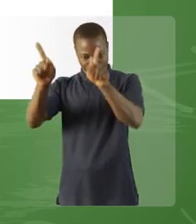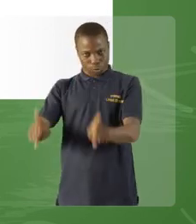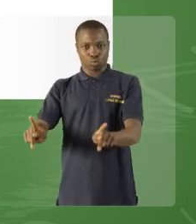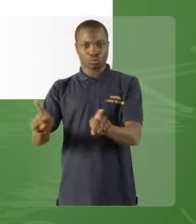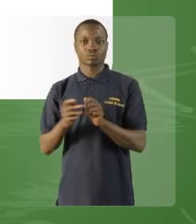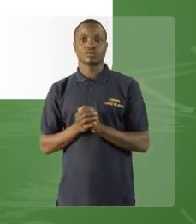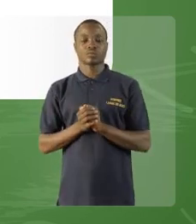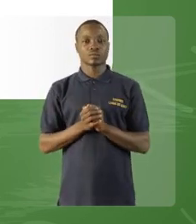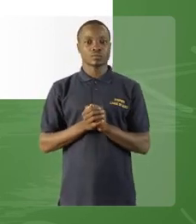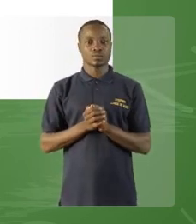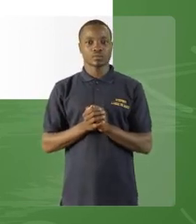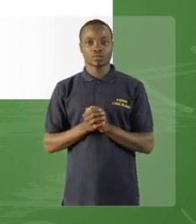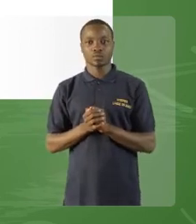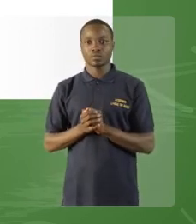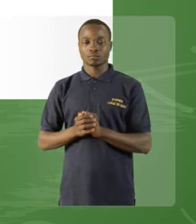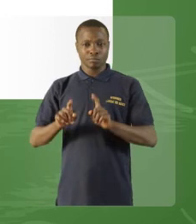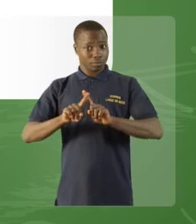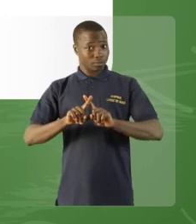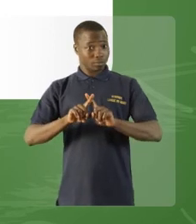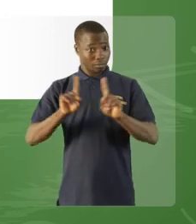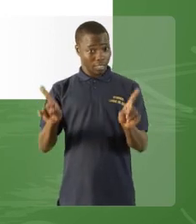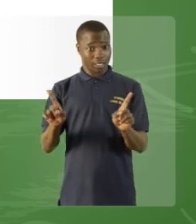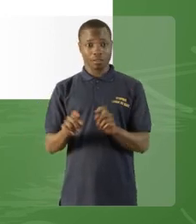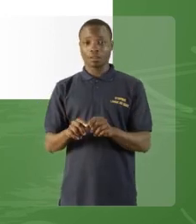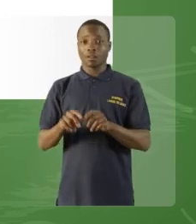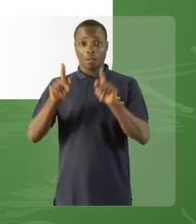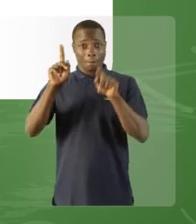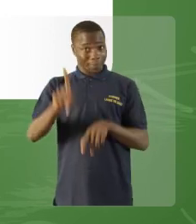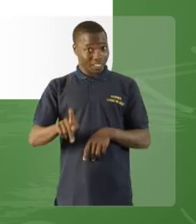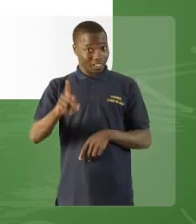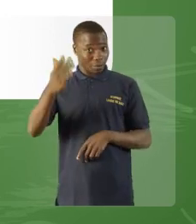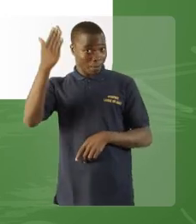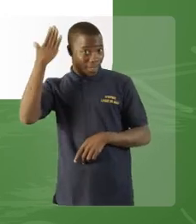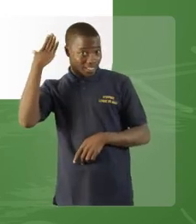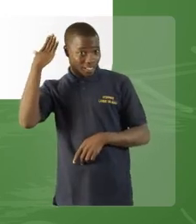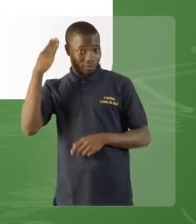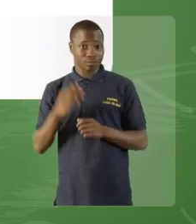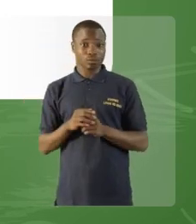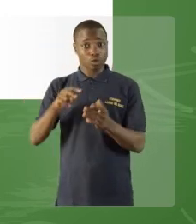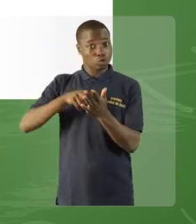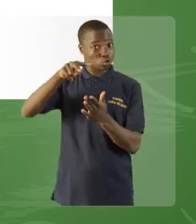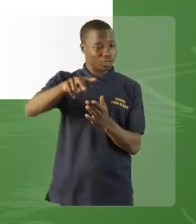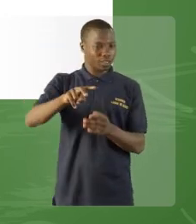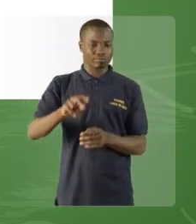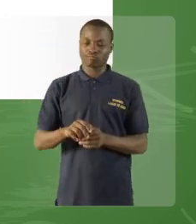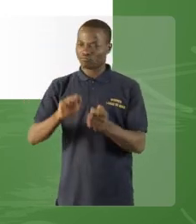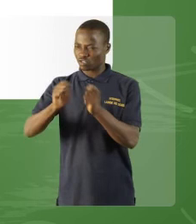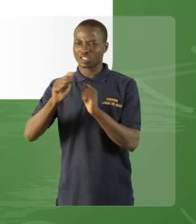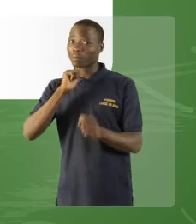avait ». Ici, l'auxiliaire « avoir » change en fonction de la personne.